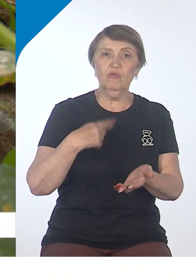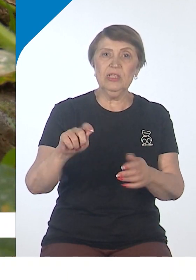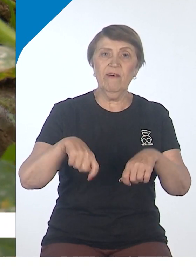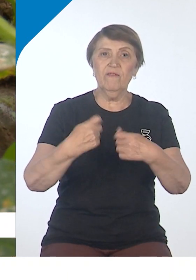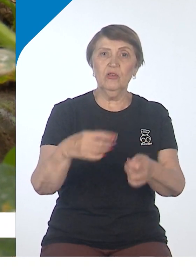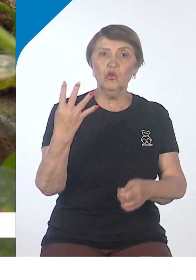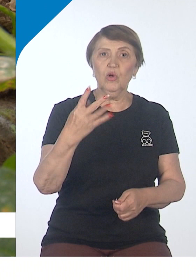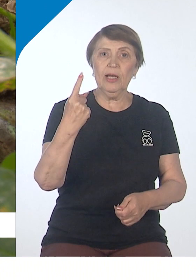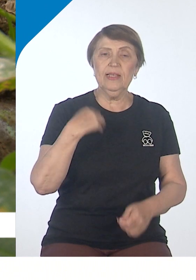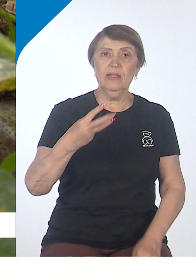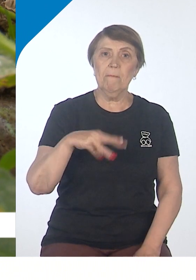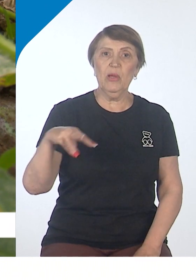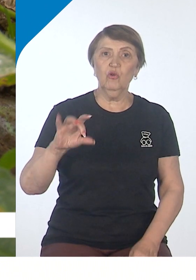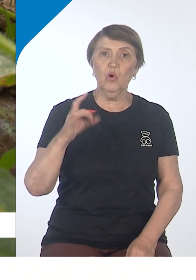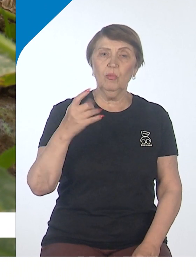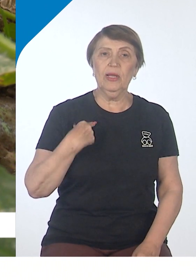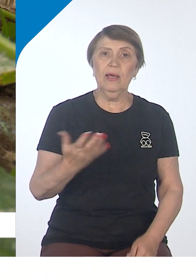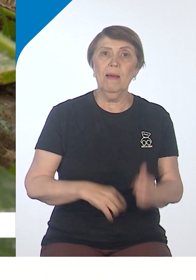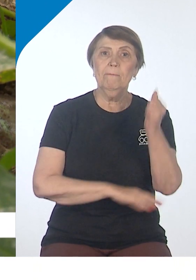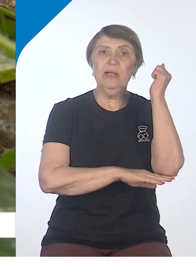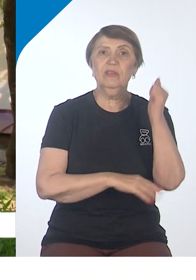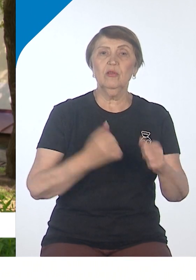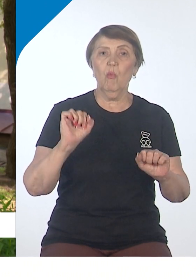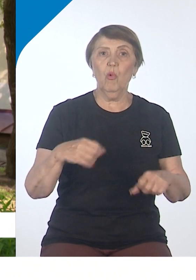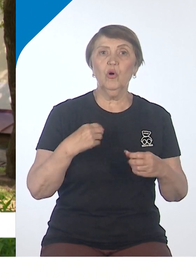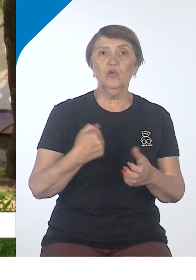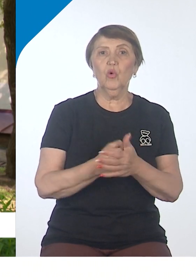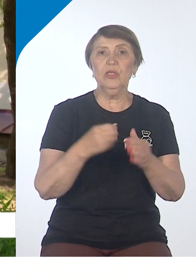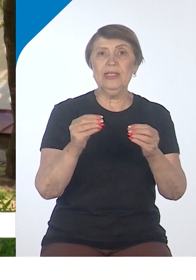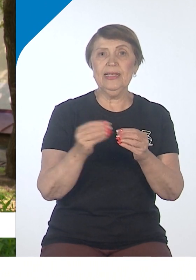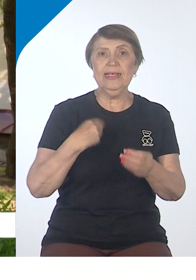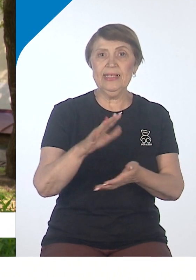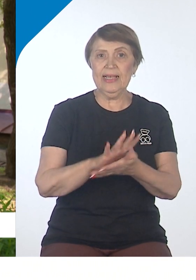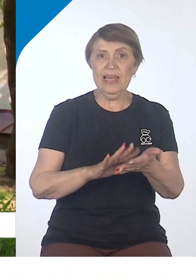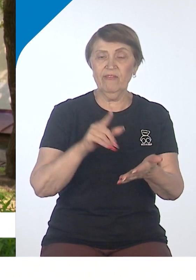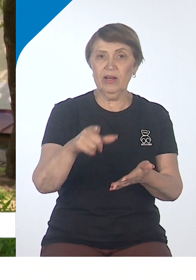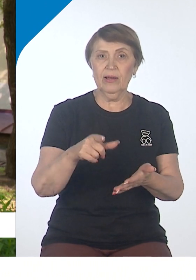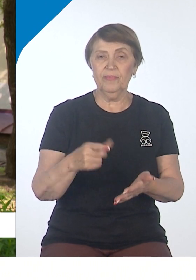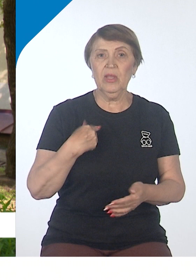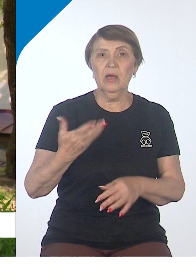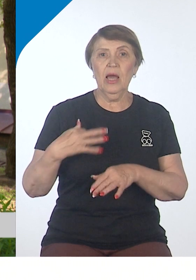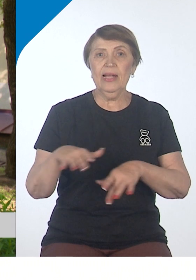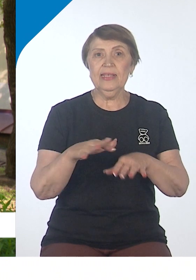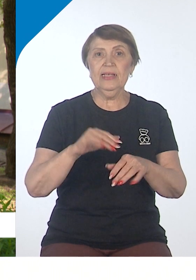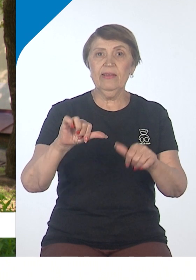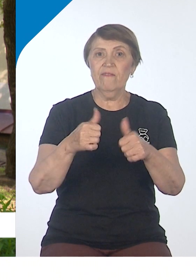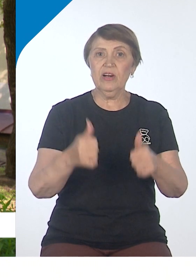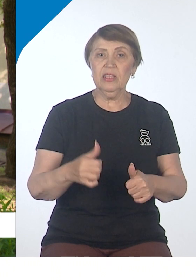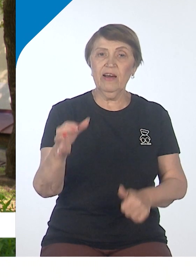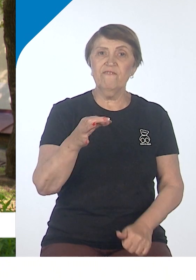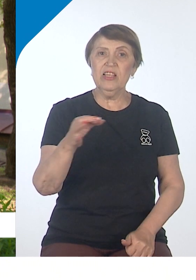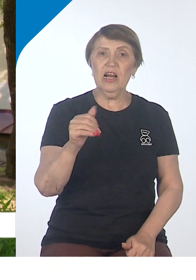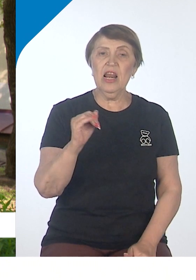миллион рублей. Поддержать планируют до 10 заявок. Грантовая поддержка «Агростартап» у нас действует в рамках федерального проекта